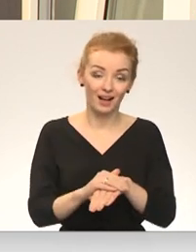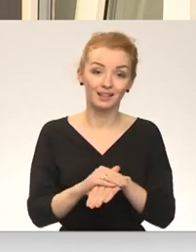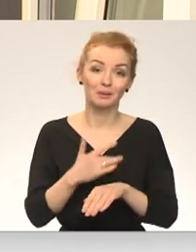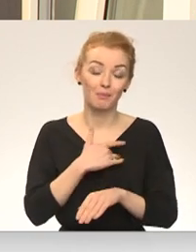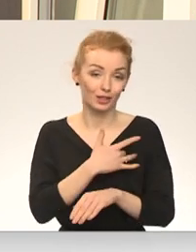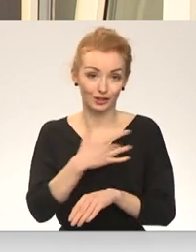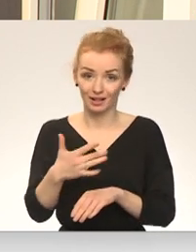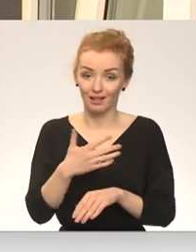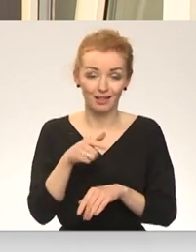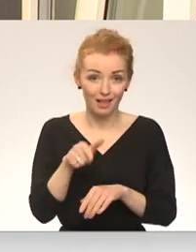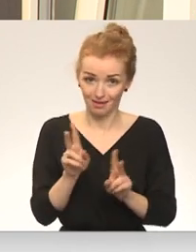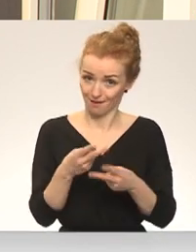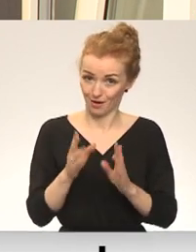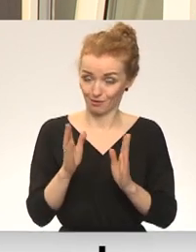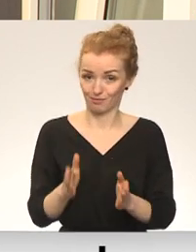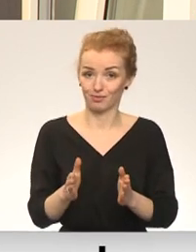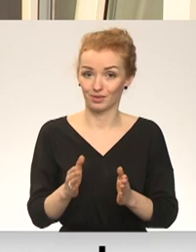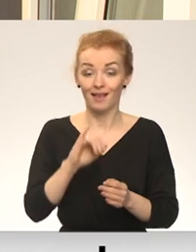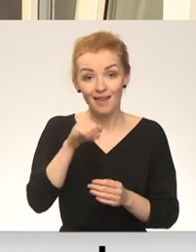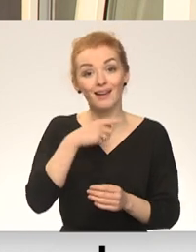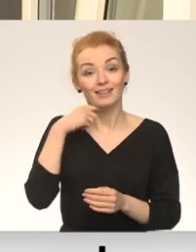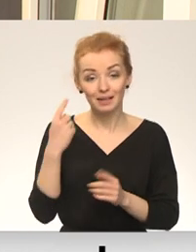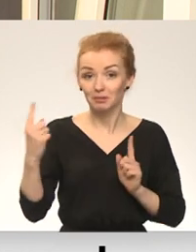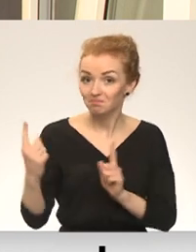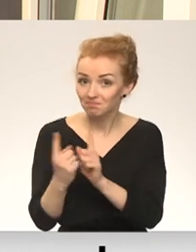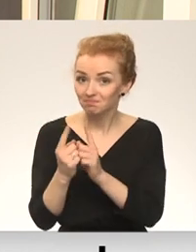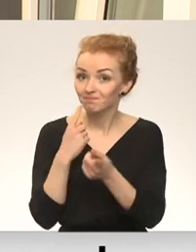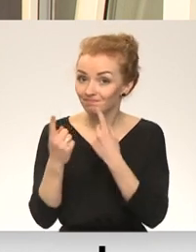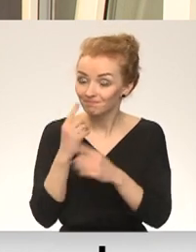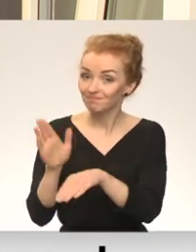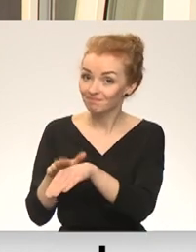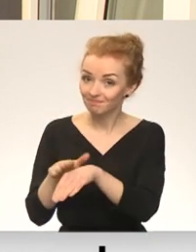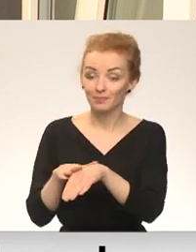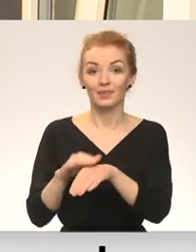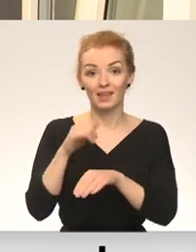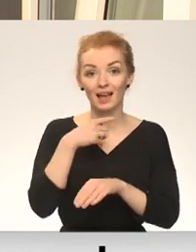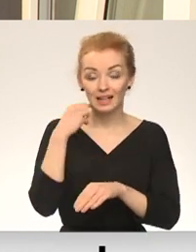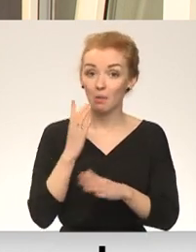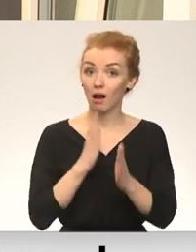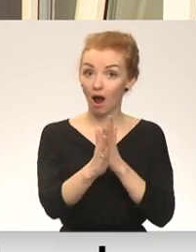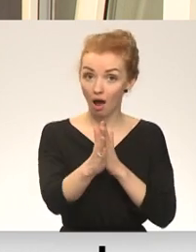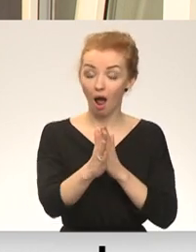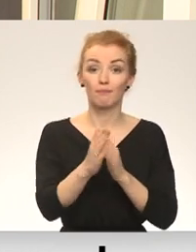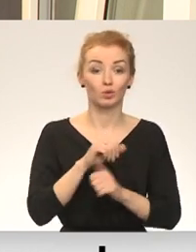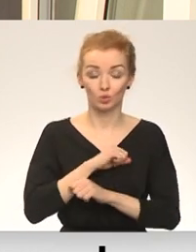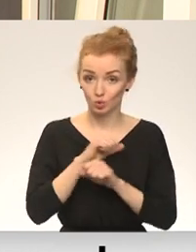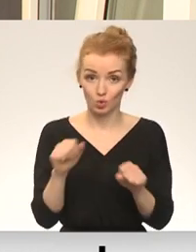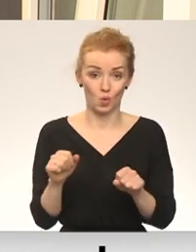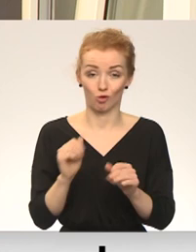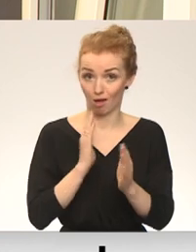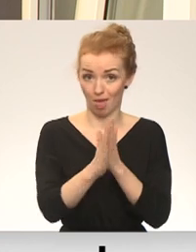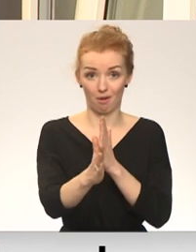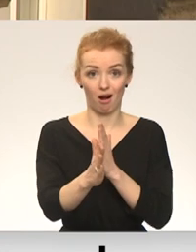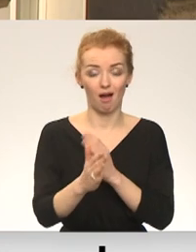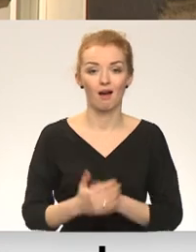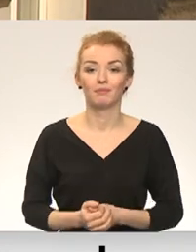nav īsti pamata. Ja gribas pieiet parunāties, pieejam parunājumies. Ja gribas iet garām un turpināt veikalā iepirkties, ejam garām un